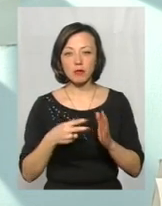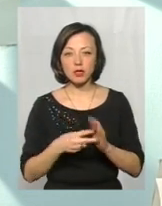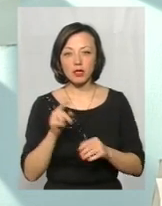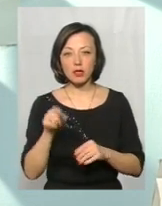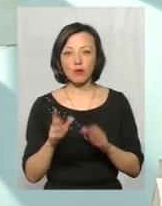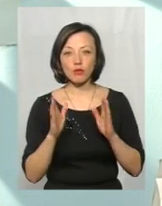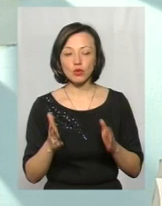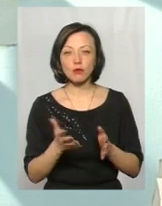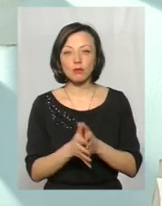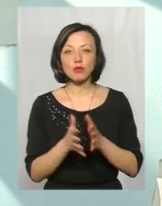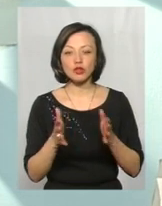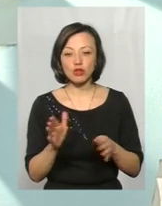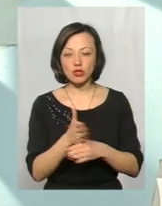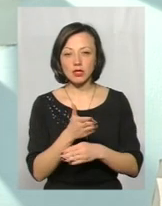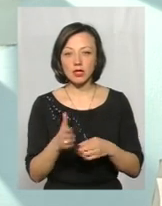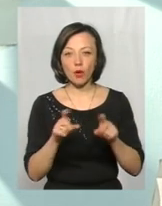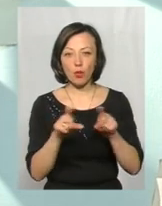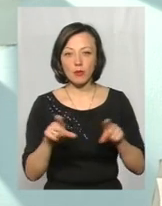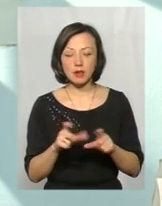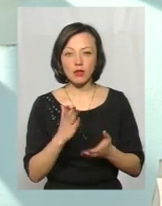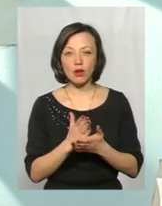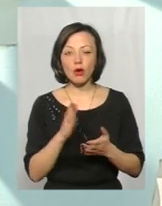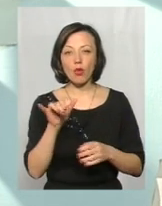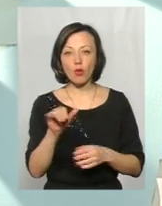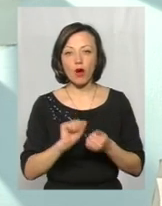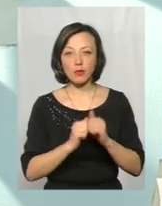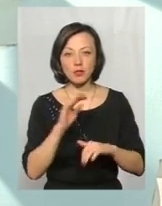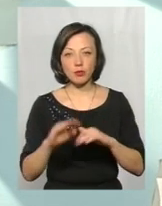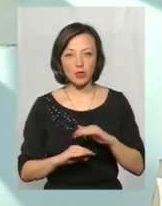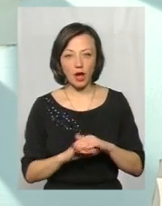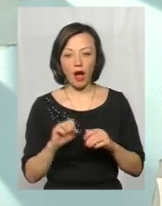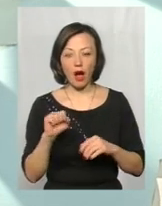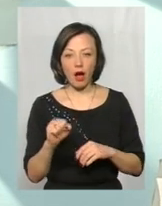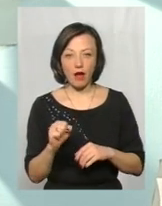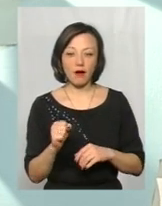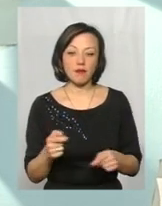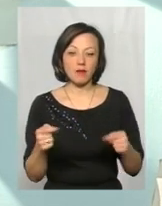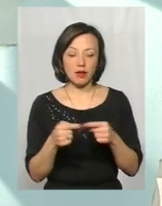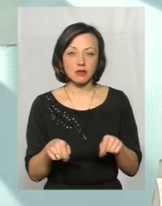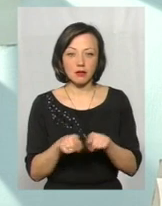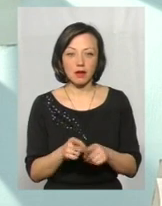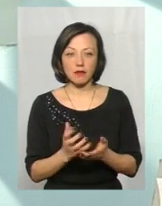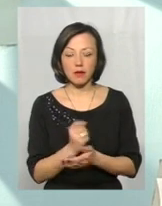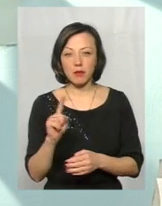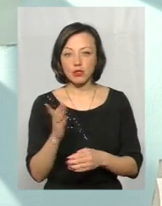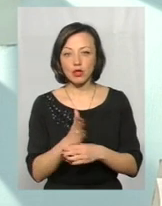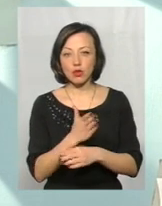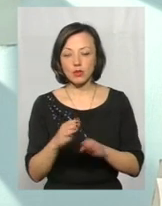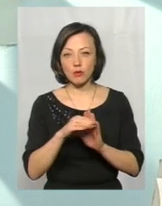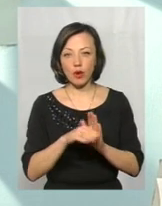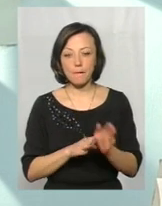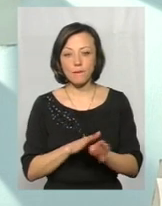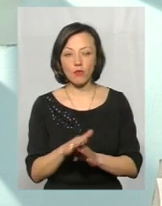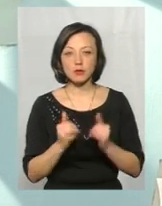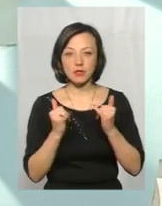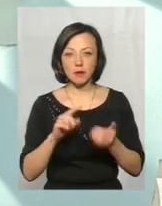буде більша частина об'єктів, які знаходяться у Кам'янці-Подільському. Власне, воно так і вийшло, перший розділ цієї програми, повністю